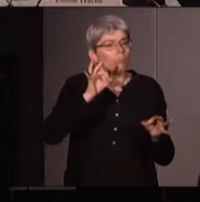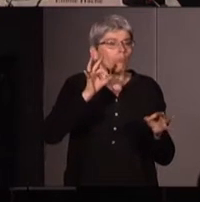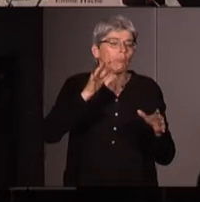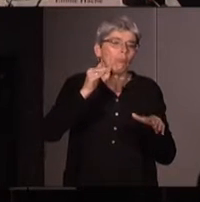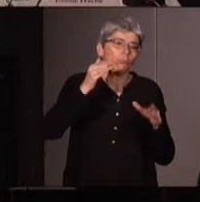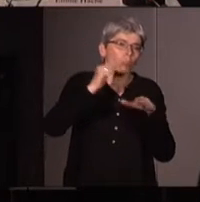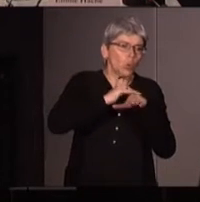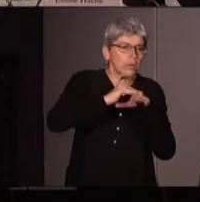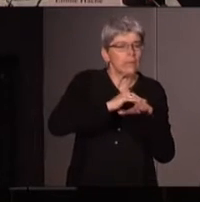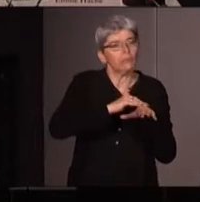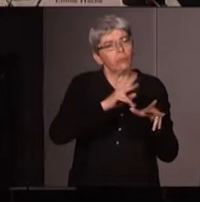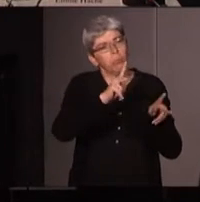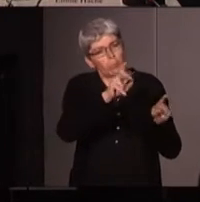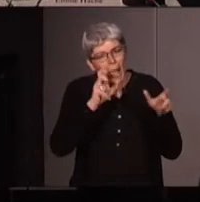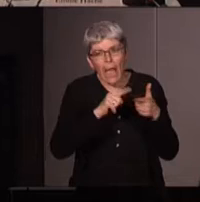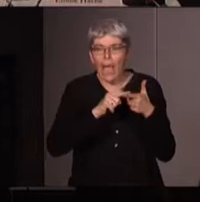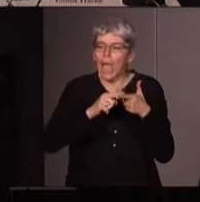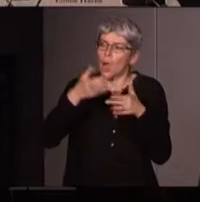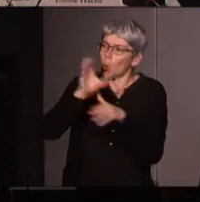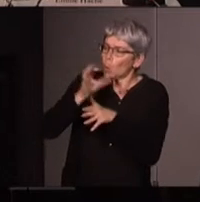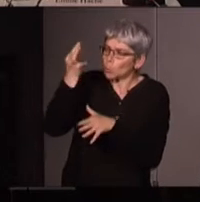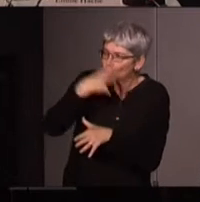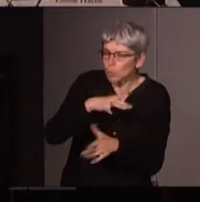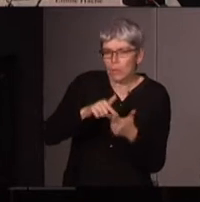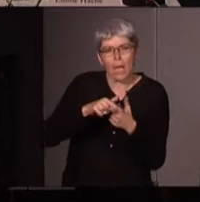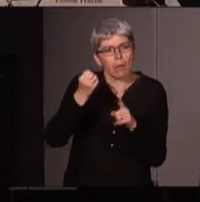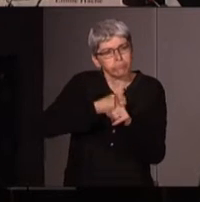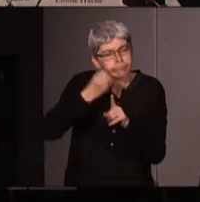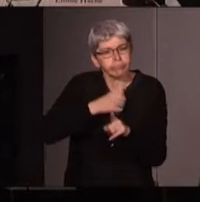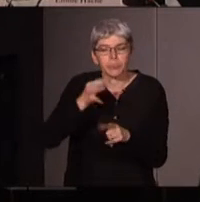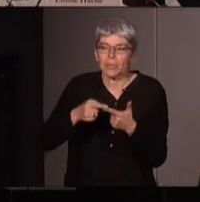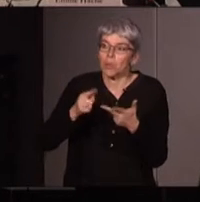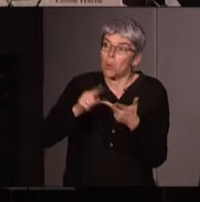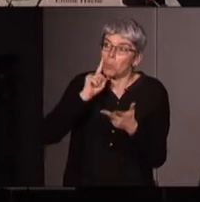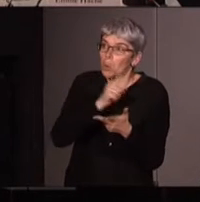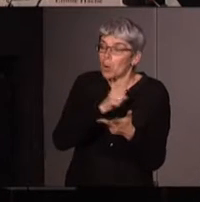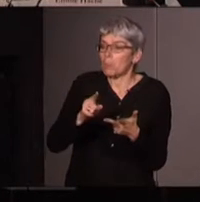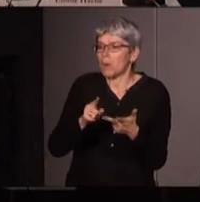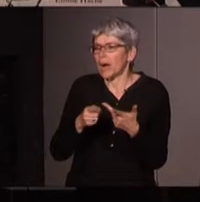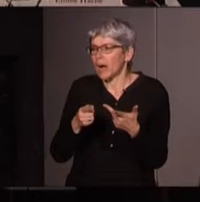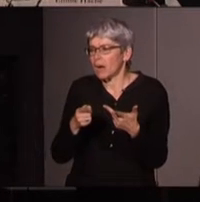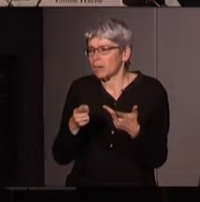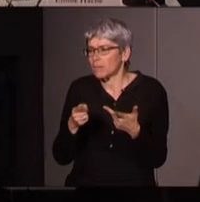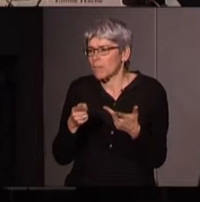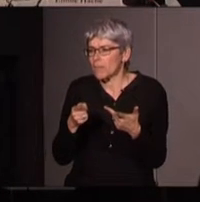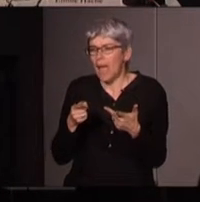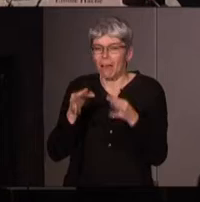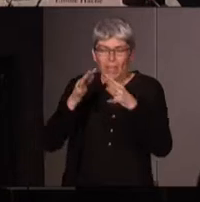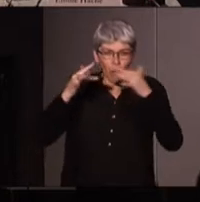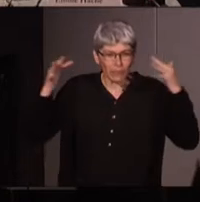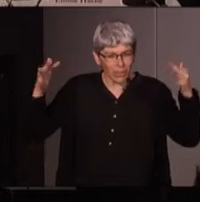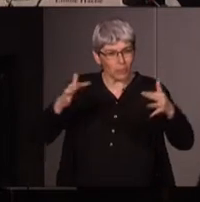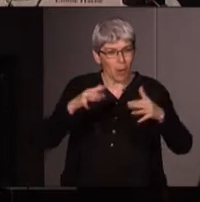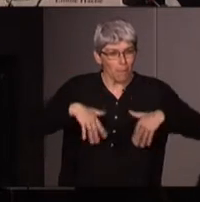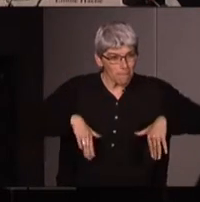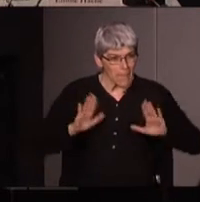une cause pacifiste une cause antinucléaire peut-être des causes des mouvements de justice environnementale mais